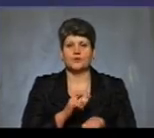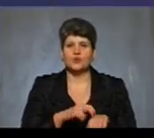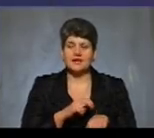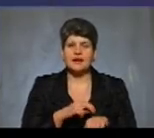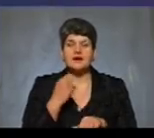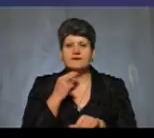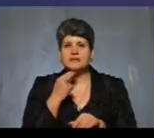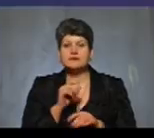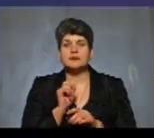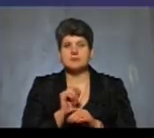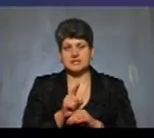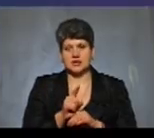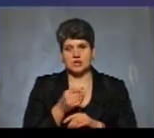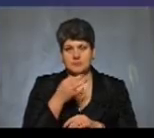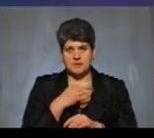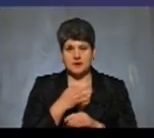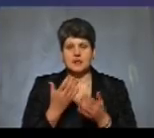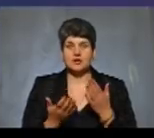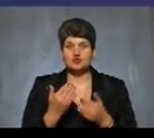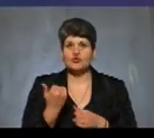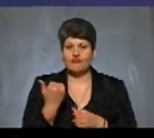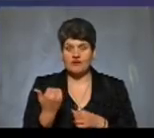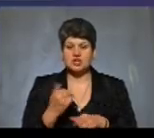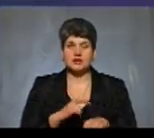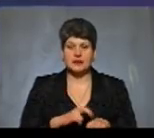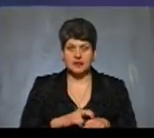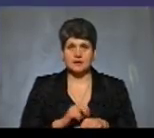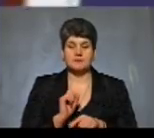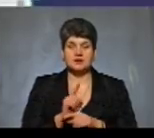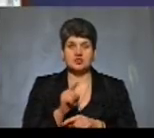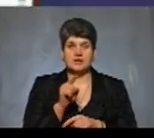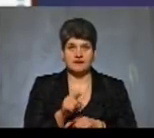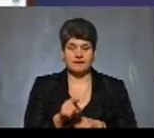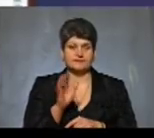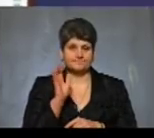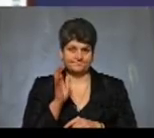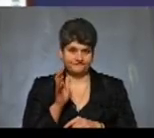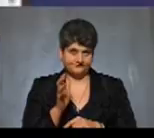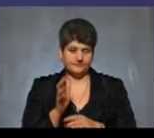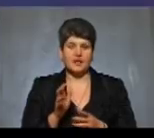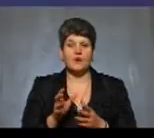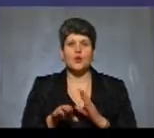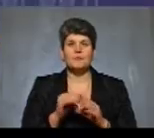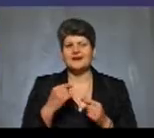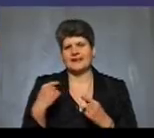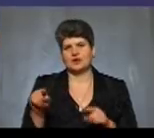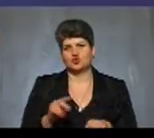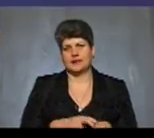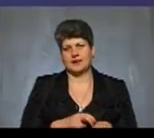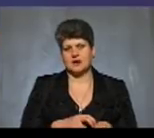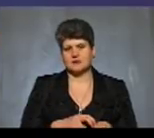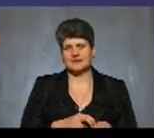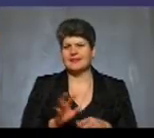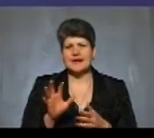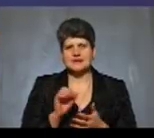призначених препаратів. Якщо ваш лікар призначає вам фуфломіцин, оберіть іншого лікаря. Та не